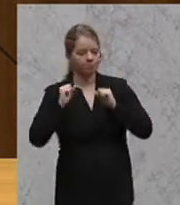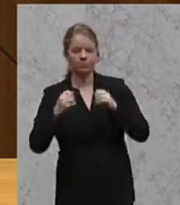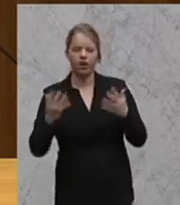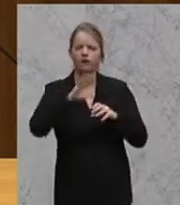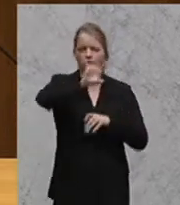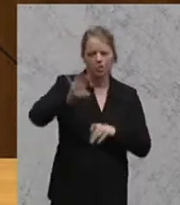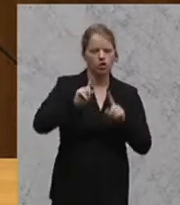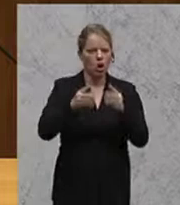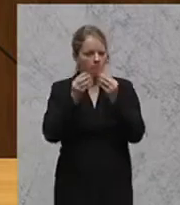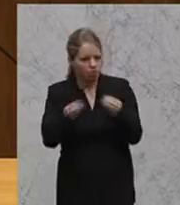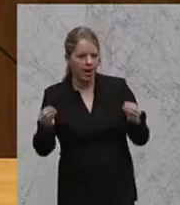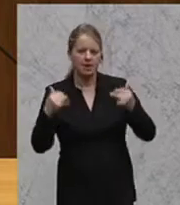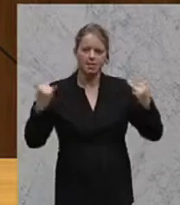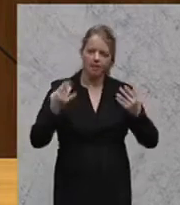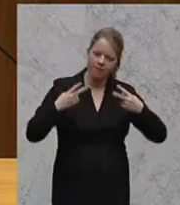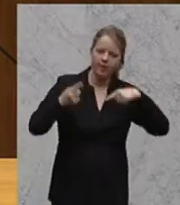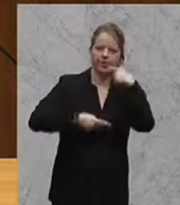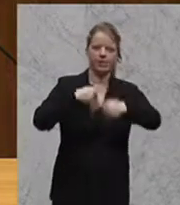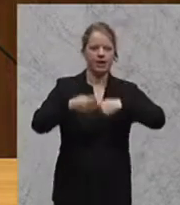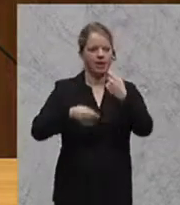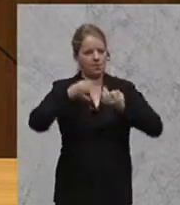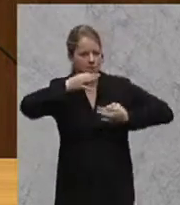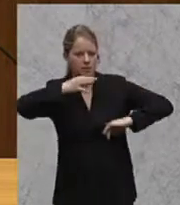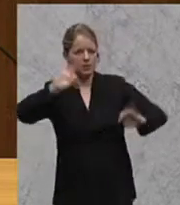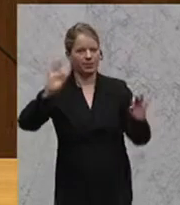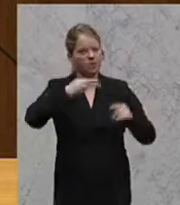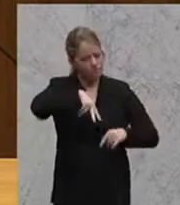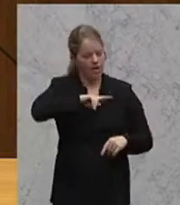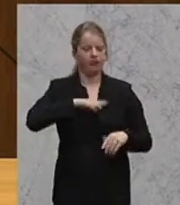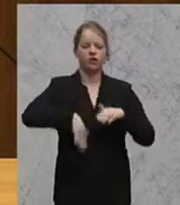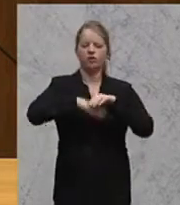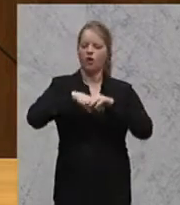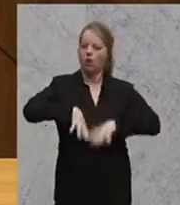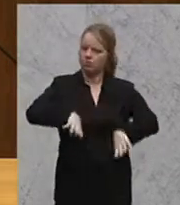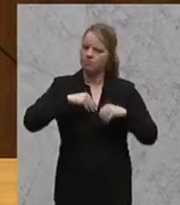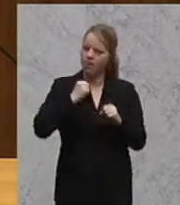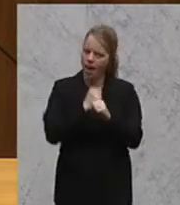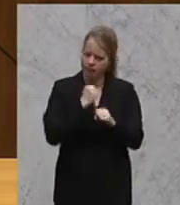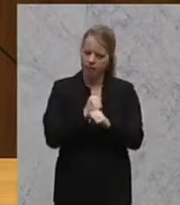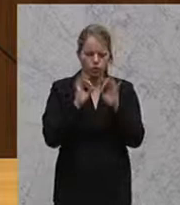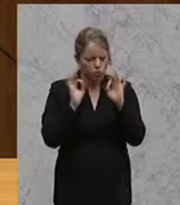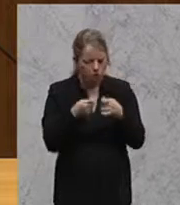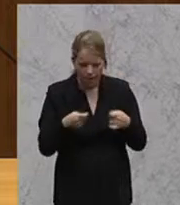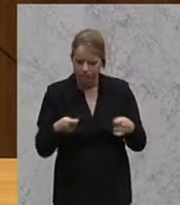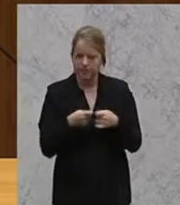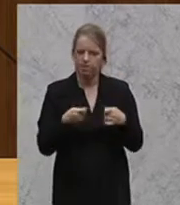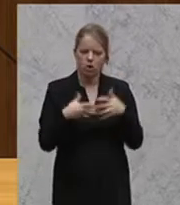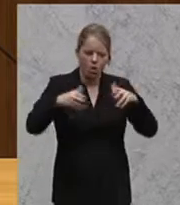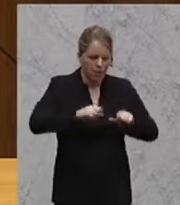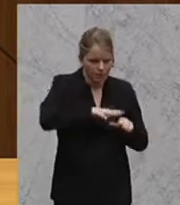Föderalismus, der sich ständig weiterentwickelt und verbessert wird. Hier wird verantwortungsvoll gearbeitet, werden entsprechende Maßnahmen der Kompetenzbereinigung,